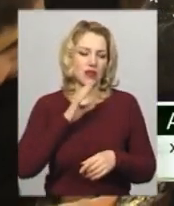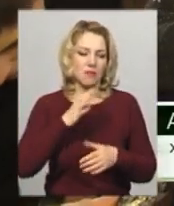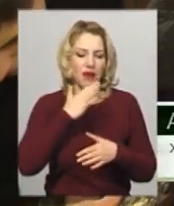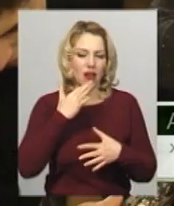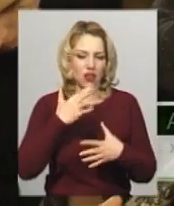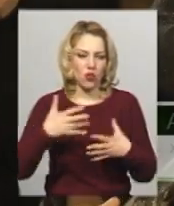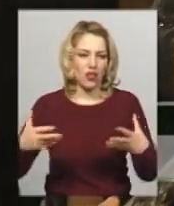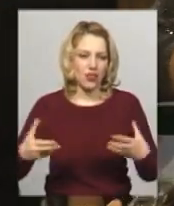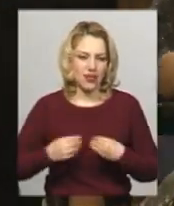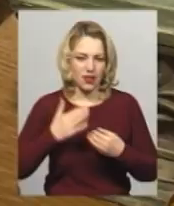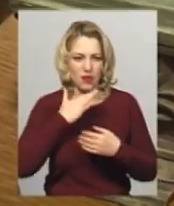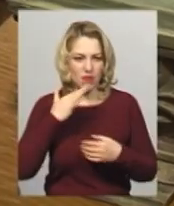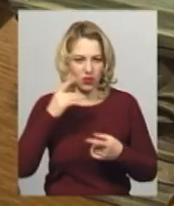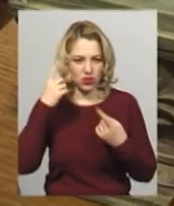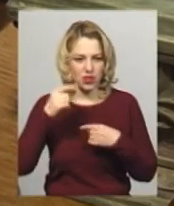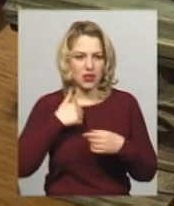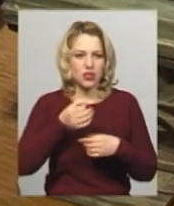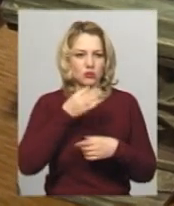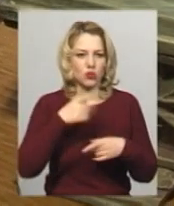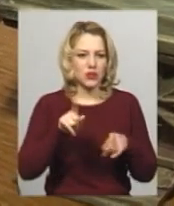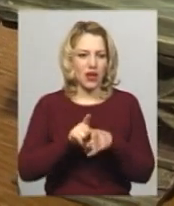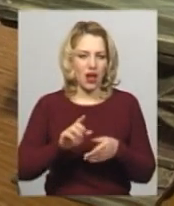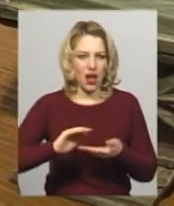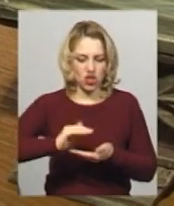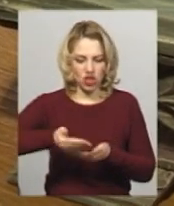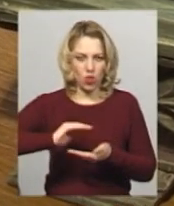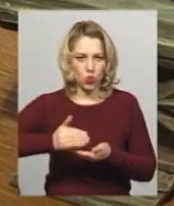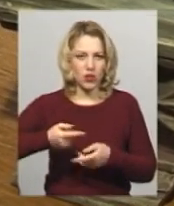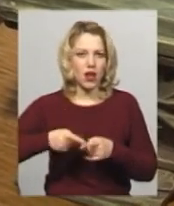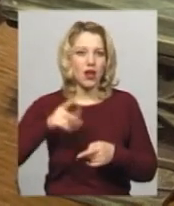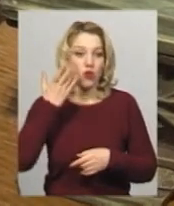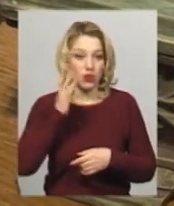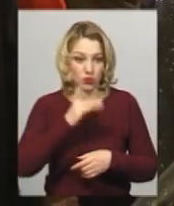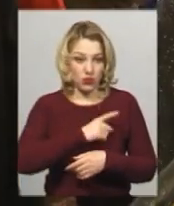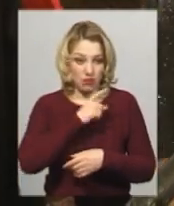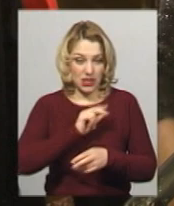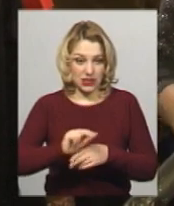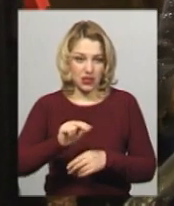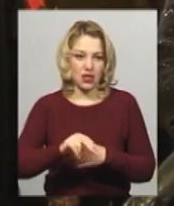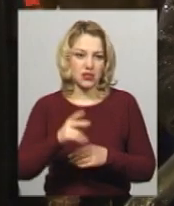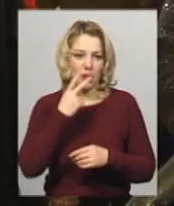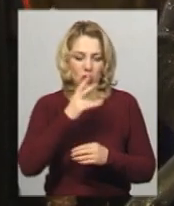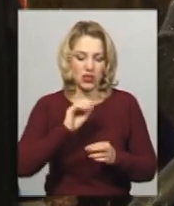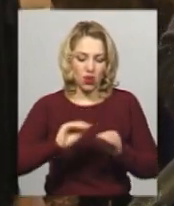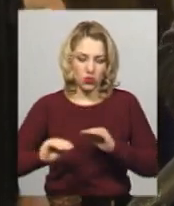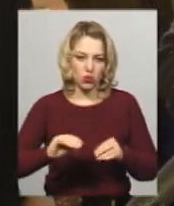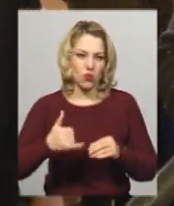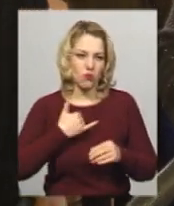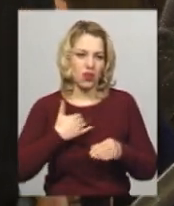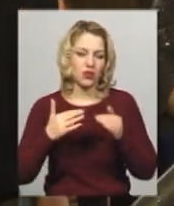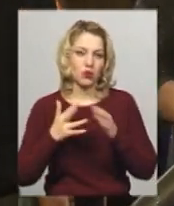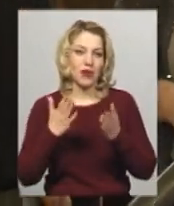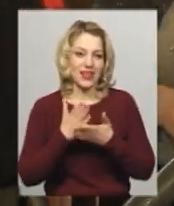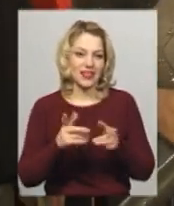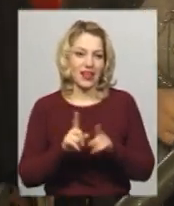от сподобалася дуже ця шкатулочка. І коли буде майстер-класів, що будуть показати, як оздобити, в мене вдома є така,